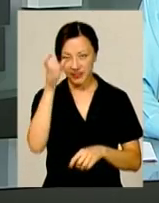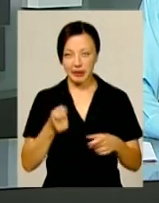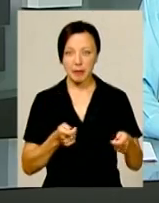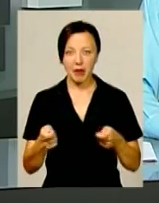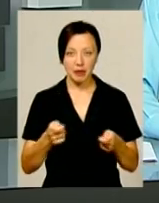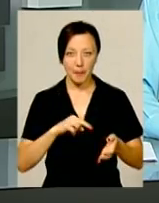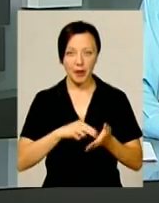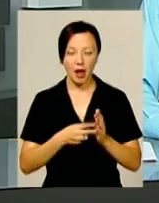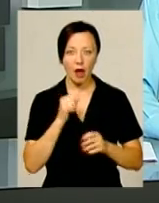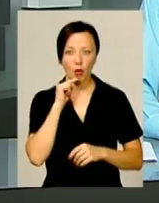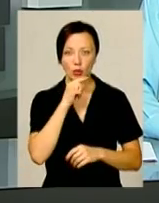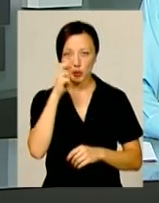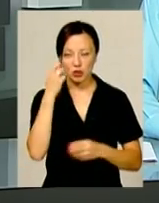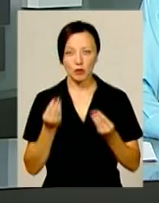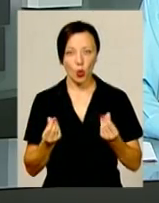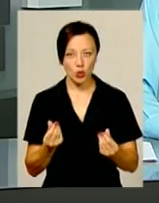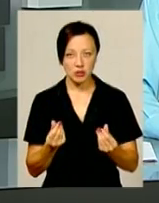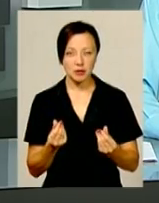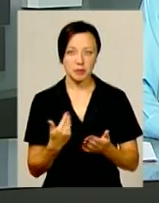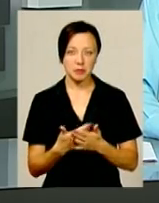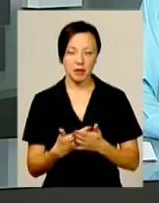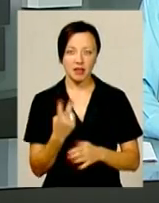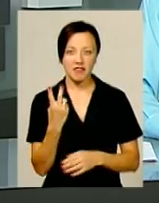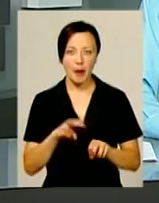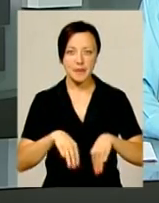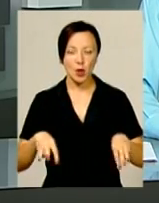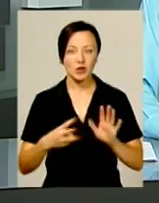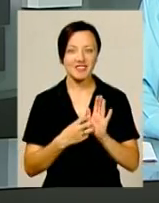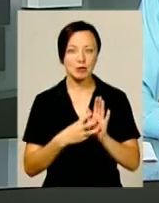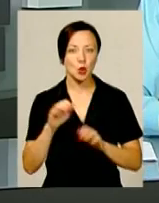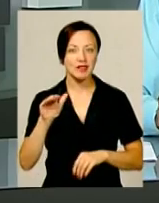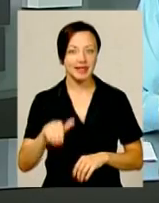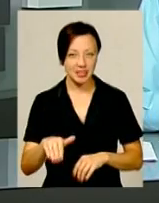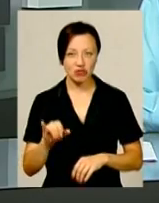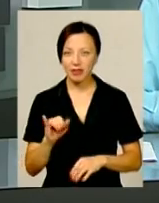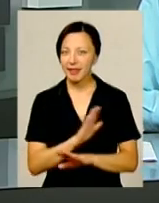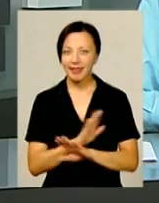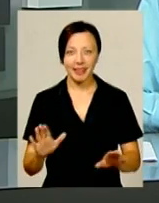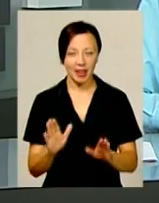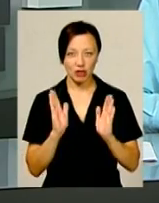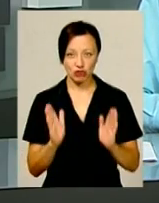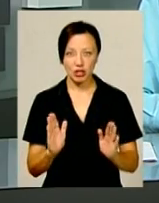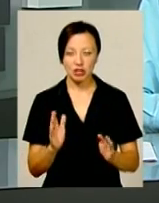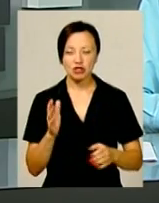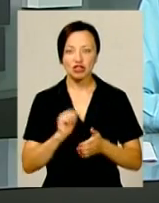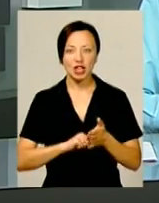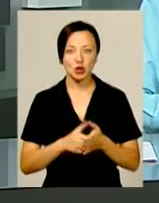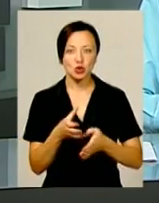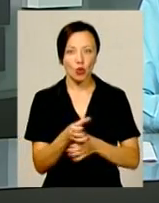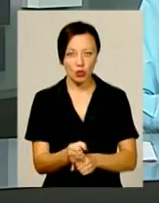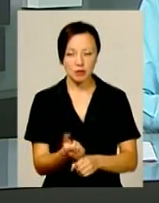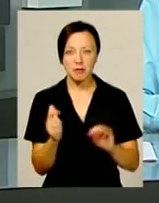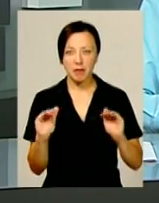передбачає економію бюджетних грошей у сумі 2 мільйони 800 тисяч гривень. І не лише через скорочення трохи менше